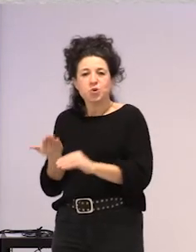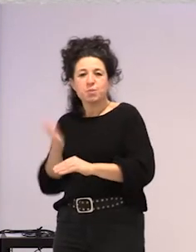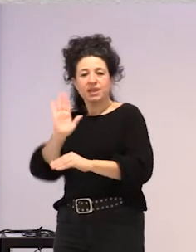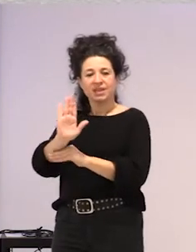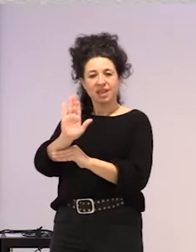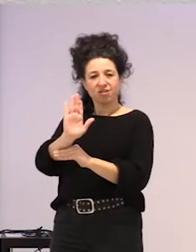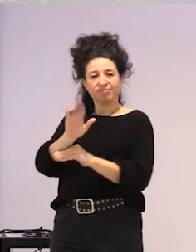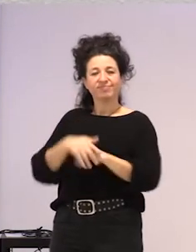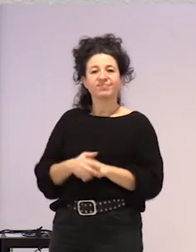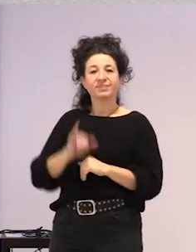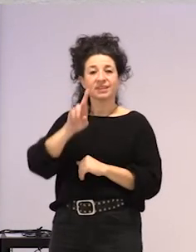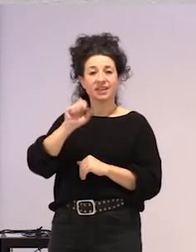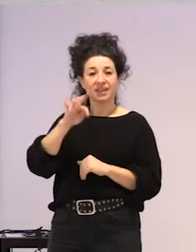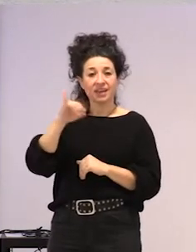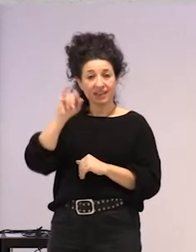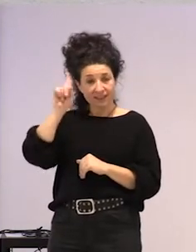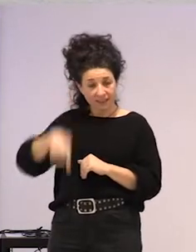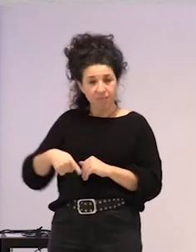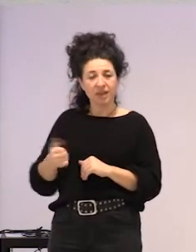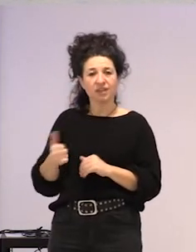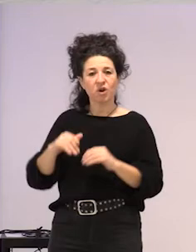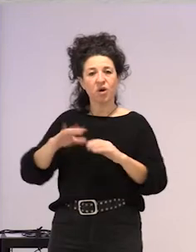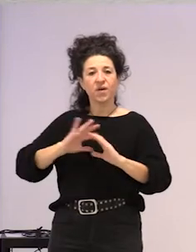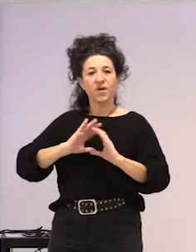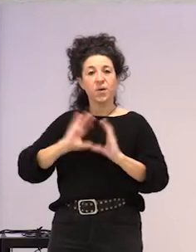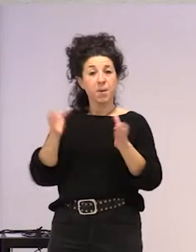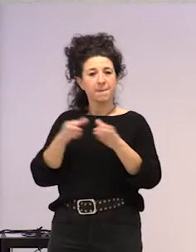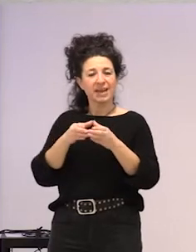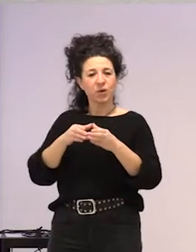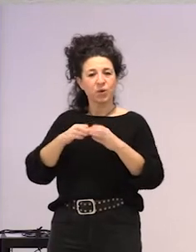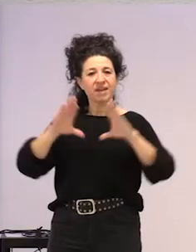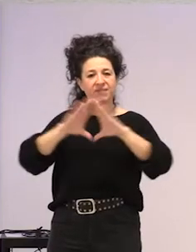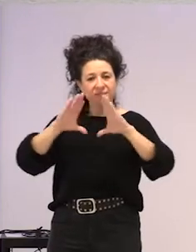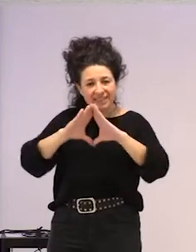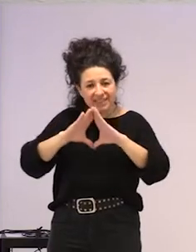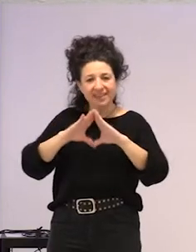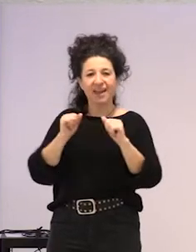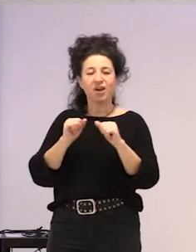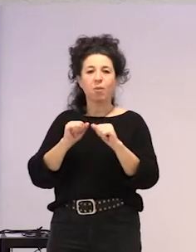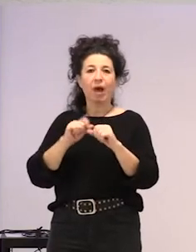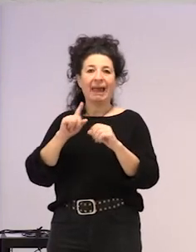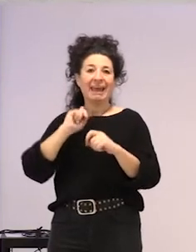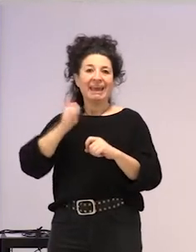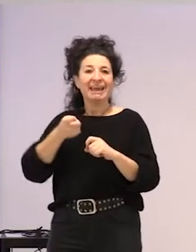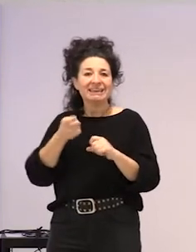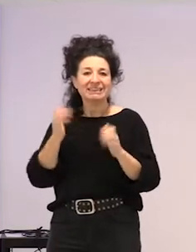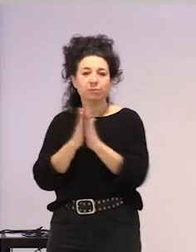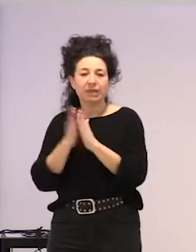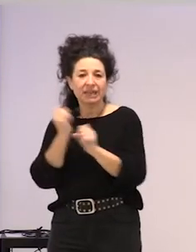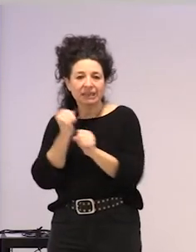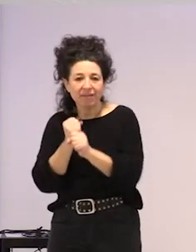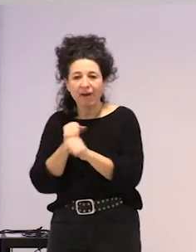iratiri ere, daukat, bilgune feministako kidea, lankide oia eta laguna, eta, orduan, plazer bada,